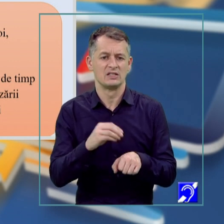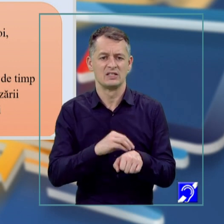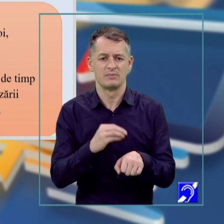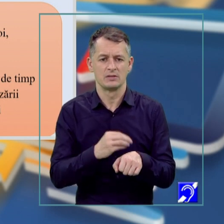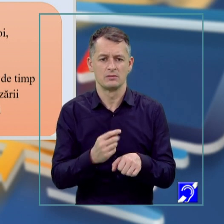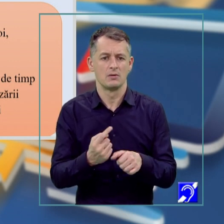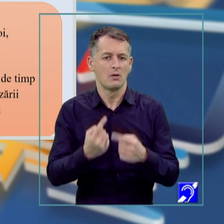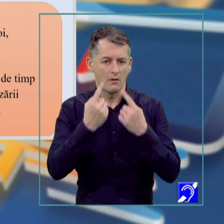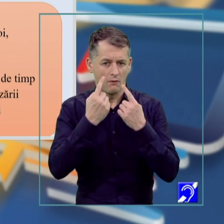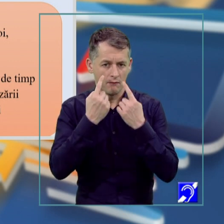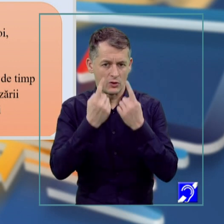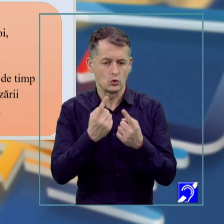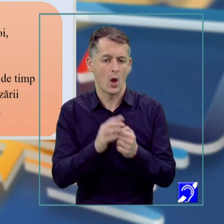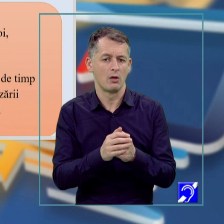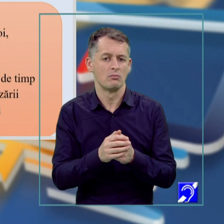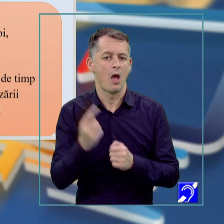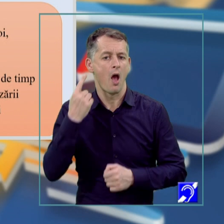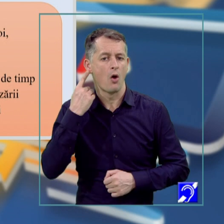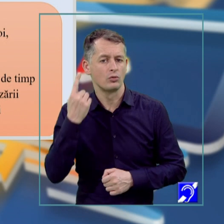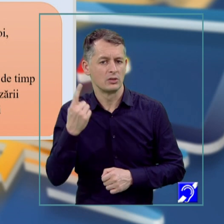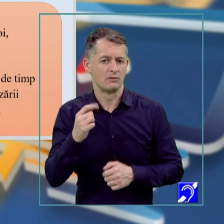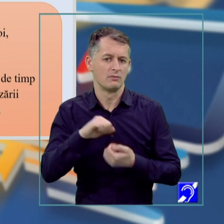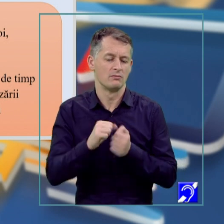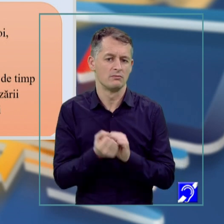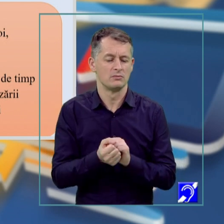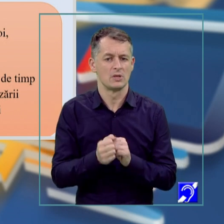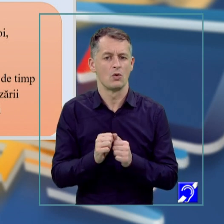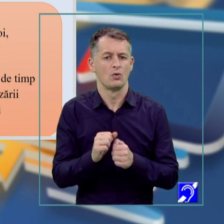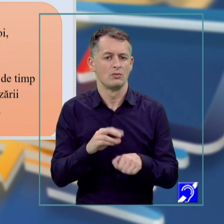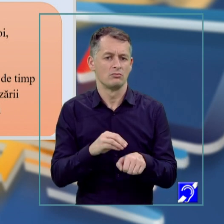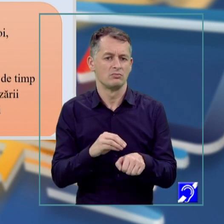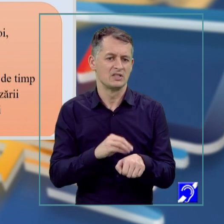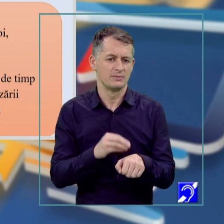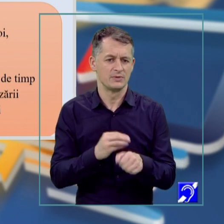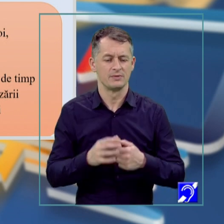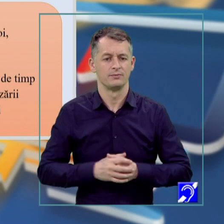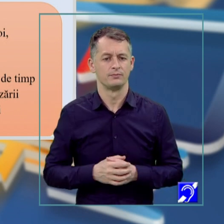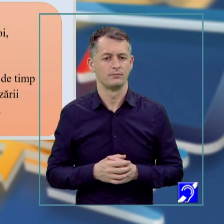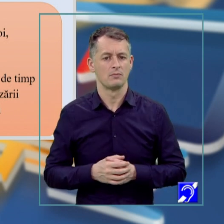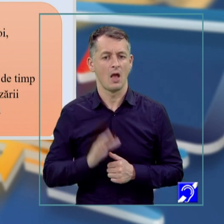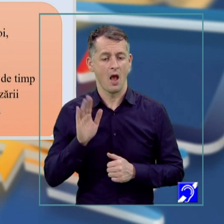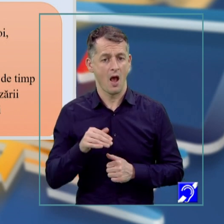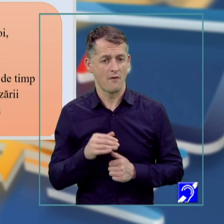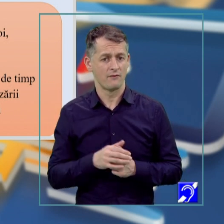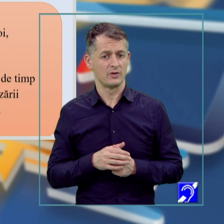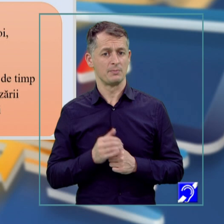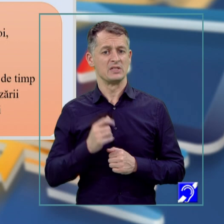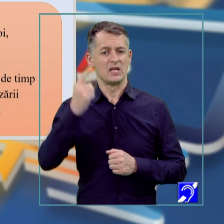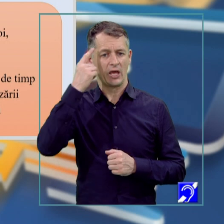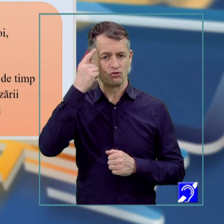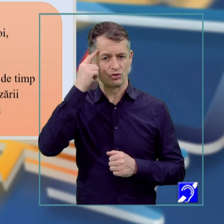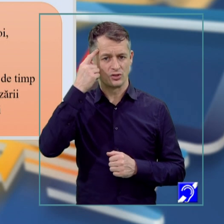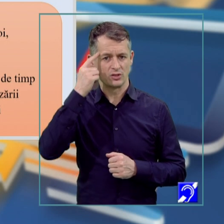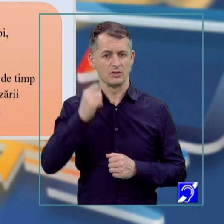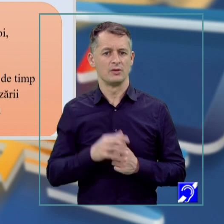auditivă sau kinestezică, se numește memorie senzorială. La nivelul conținutului activității psihice, avem memorare afectivă sau de tip verbal